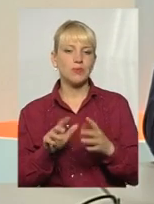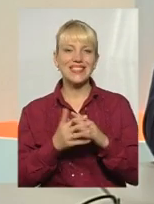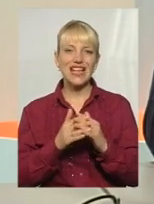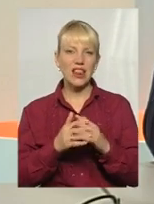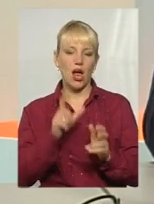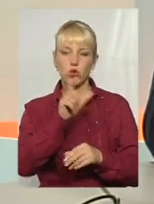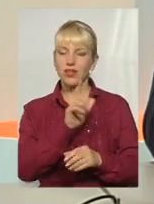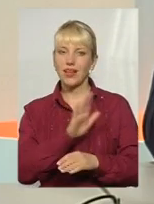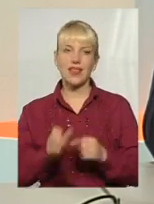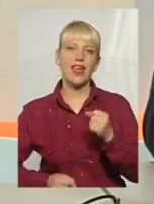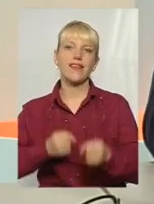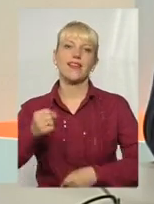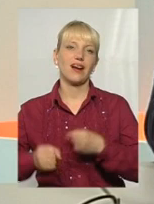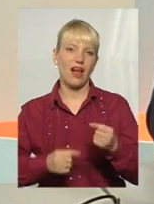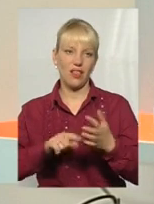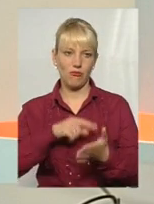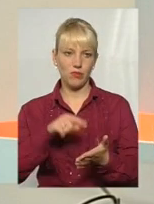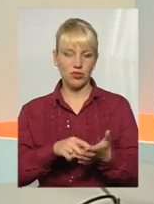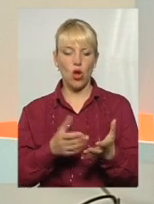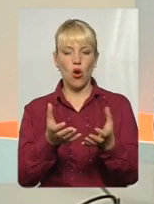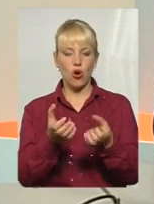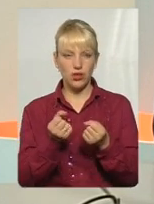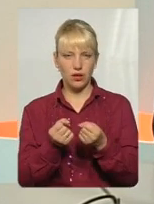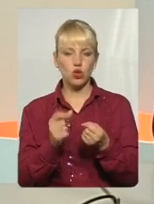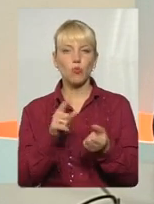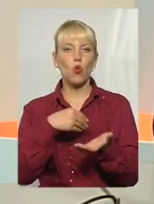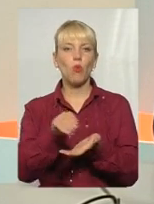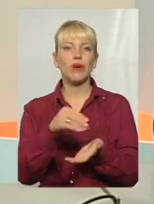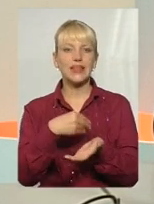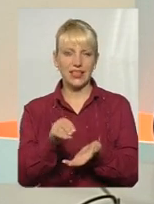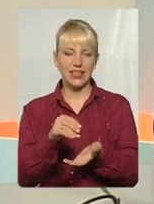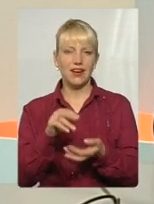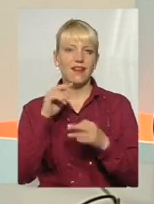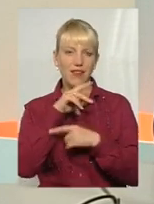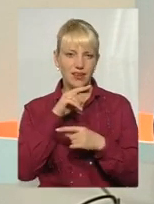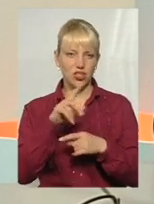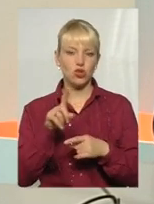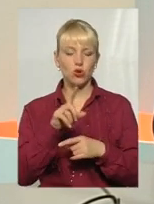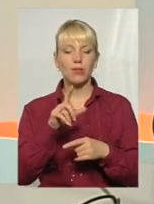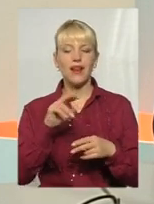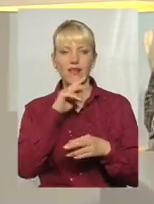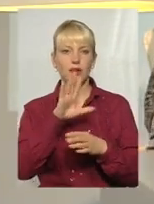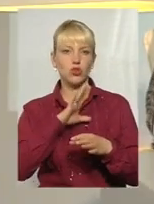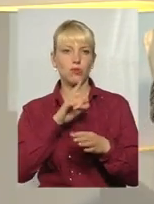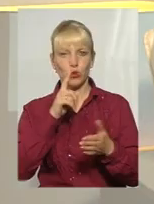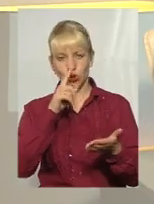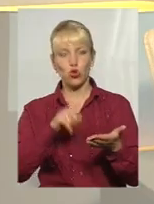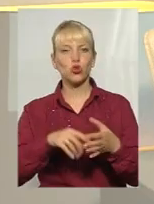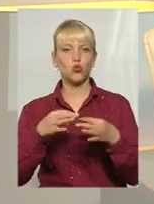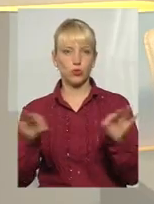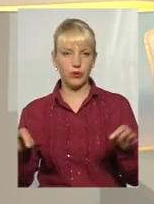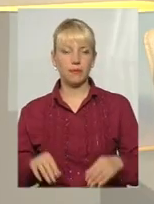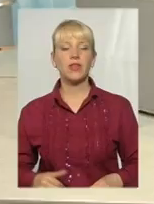їхала в місто, отримуючи рецепт сімейного лікаря, тут же купити ліки, щоб ліки були доступні. Що ж,